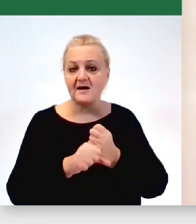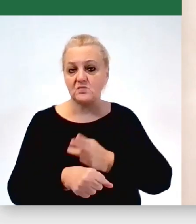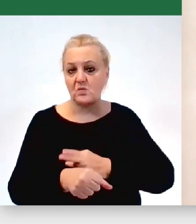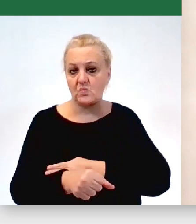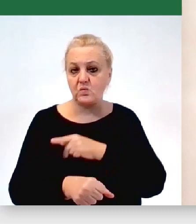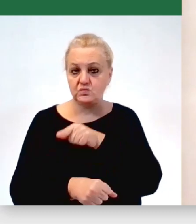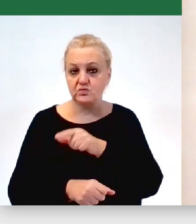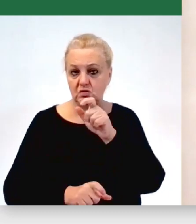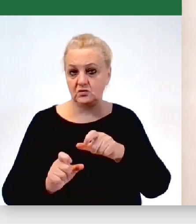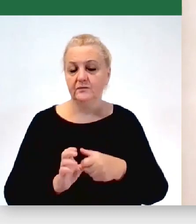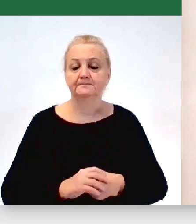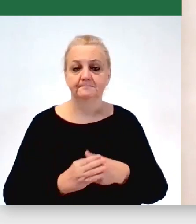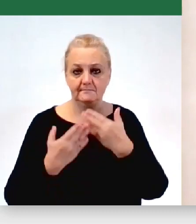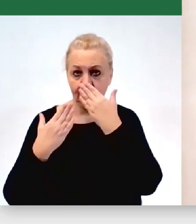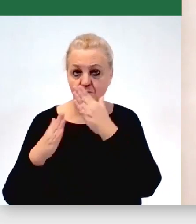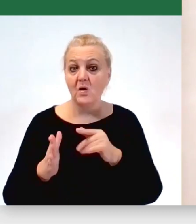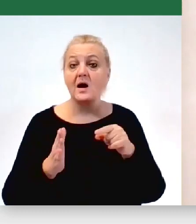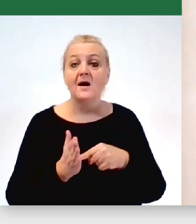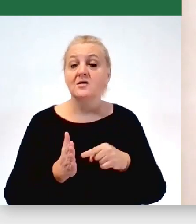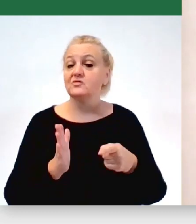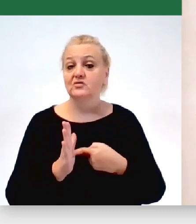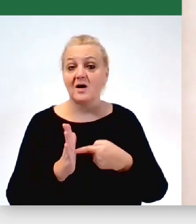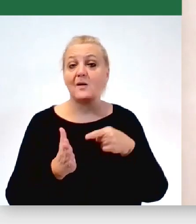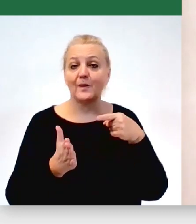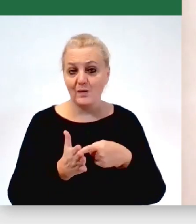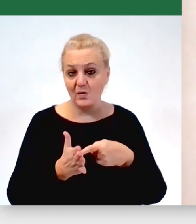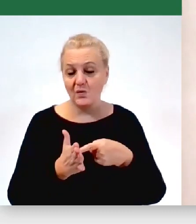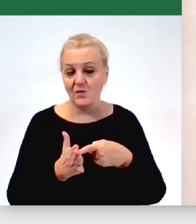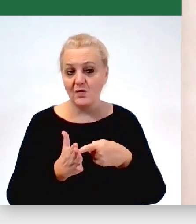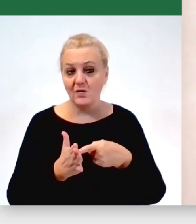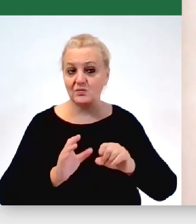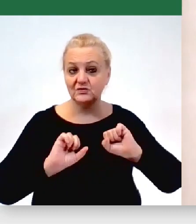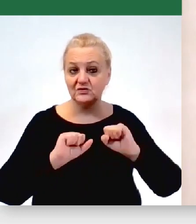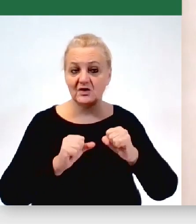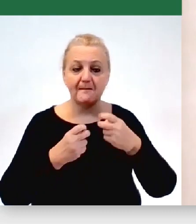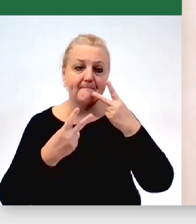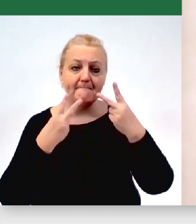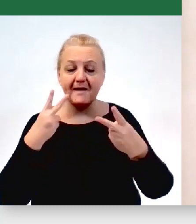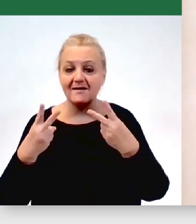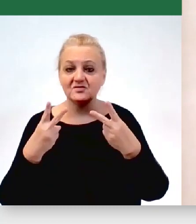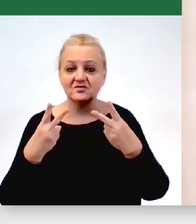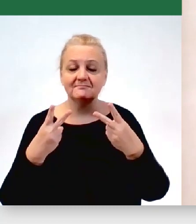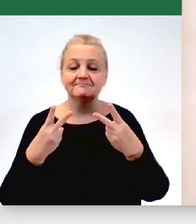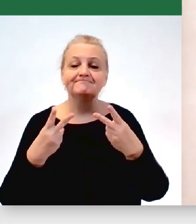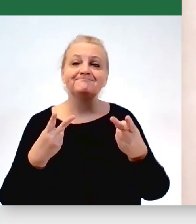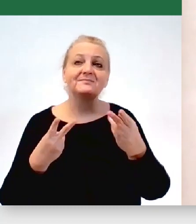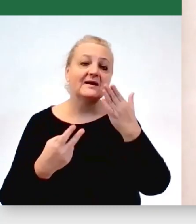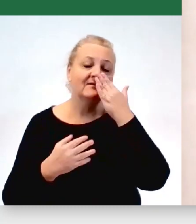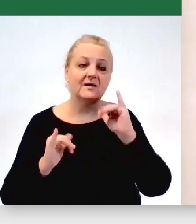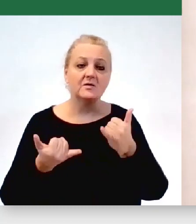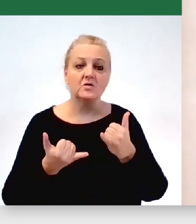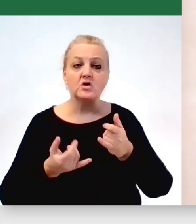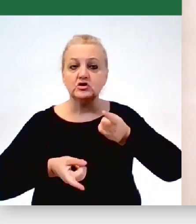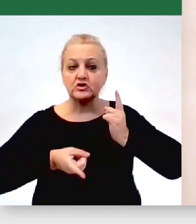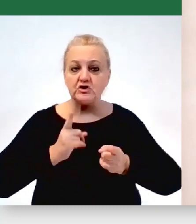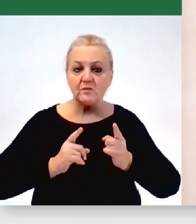często tego typu funkcjonowanie postrzegane jest poprzez pryzmat szybkości